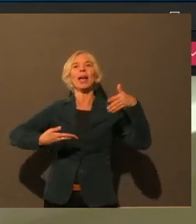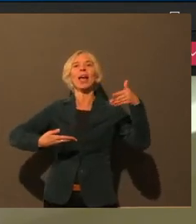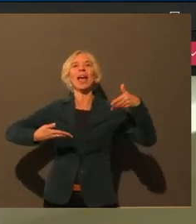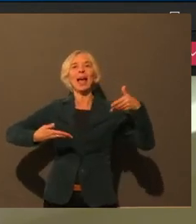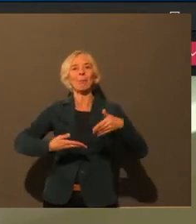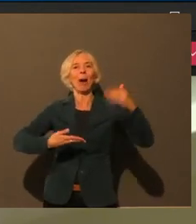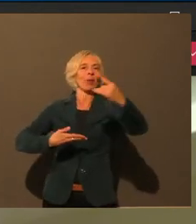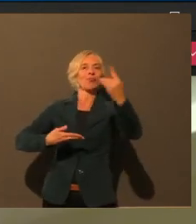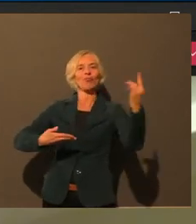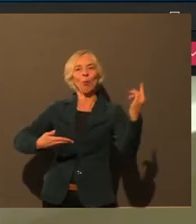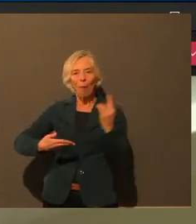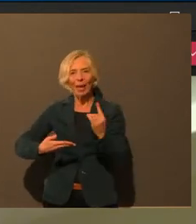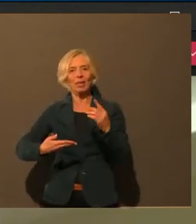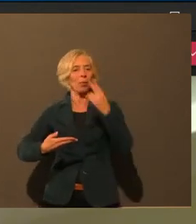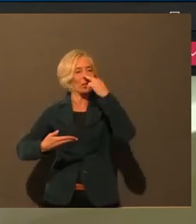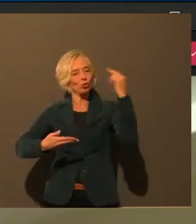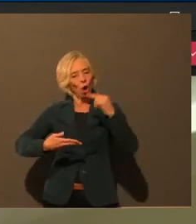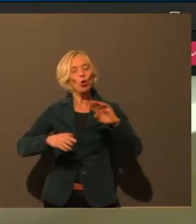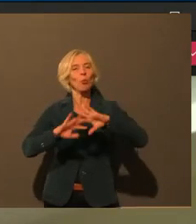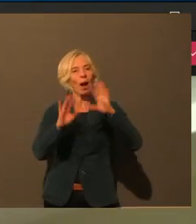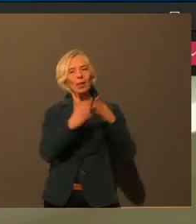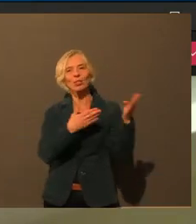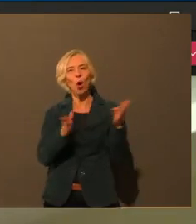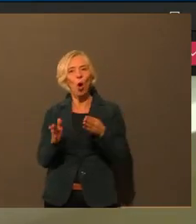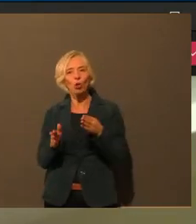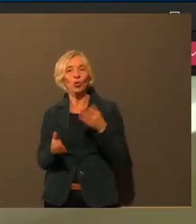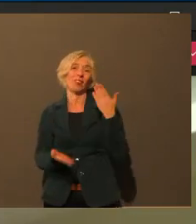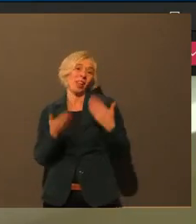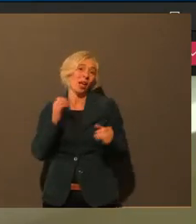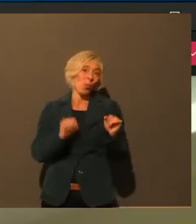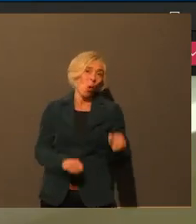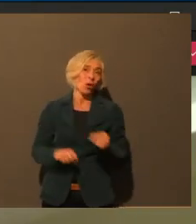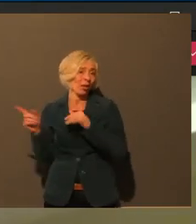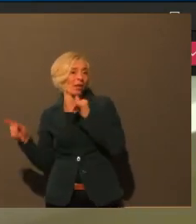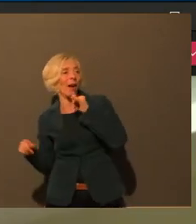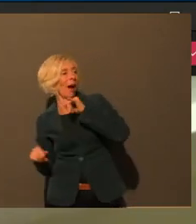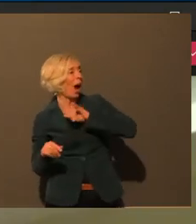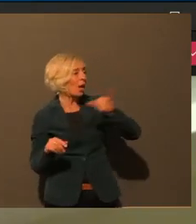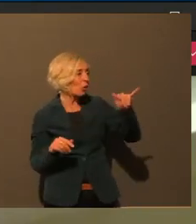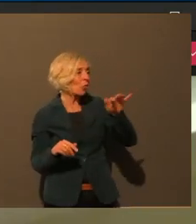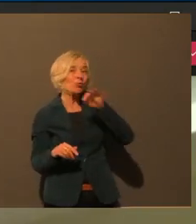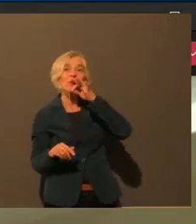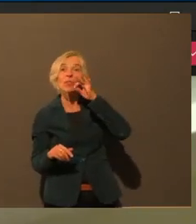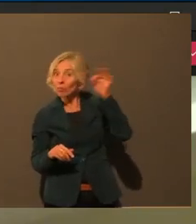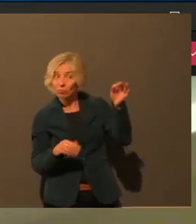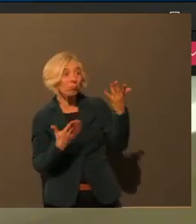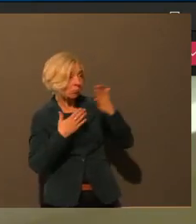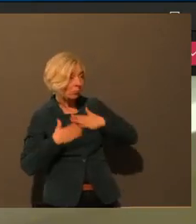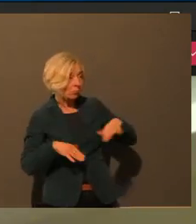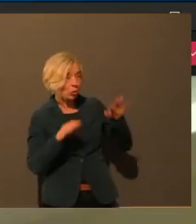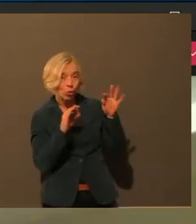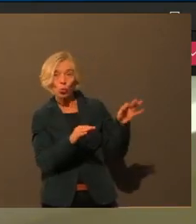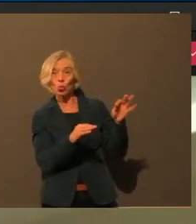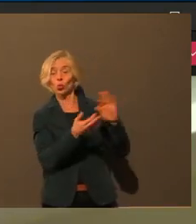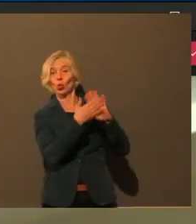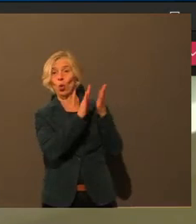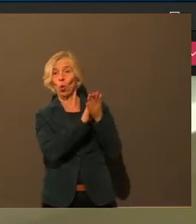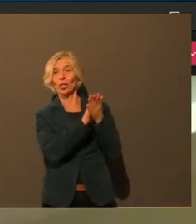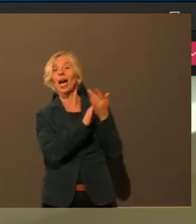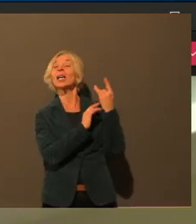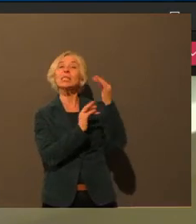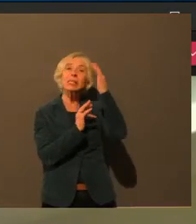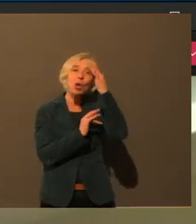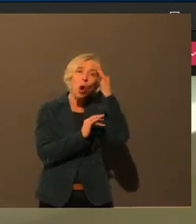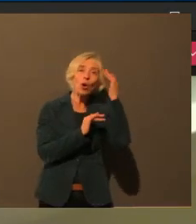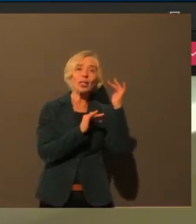ein einfaches Telefonat. So, wie geht es Ihnen? Haben Sie gerade irgendwie Nöte, Sorgen? So dieser aktive Impuls vielleicht